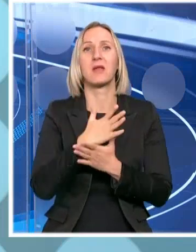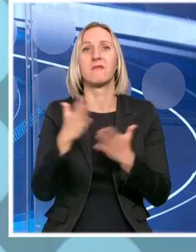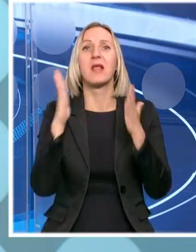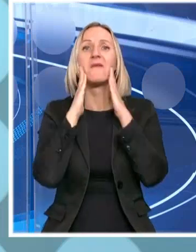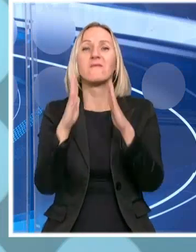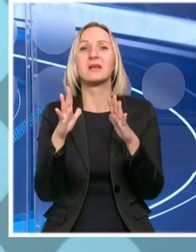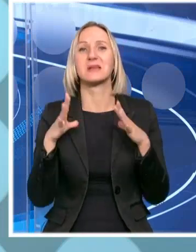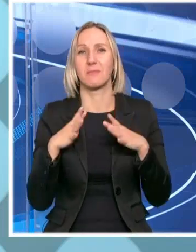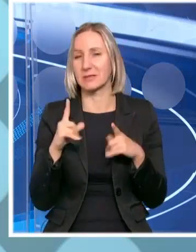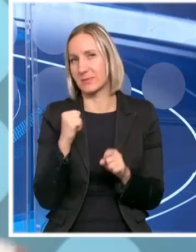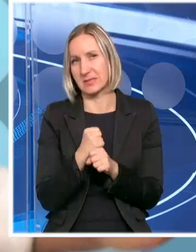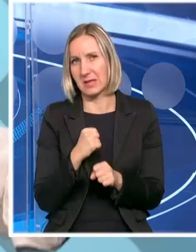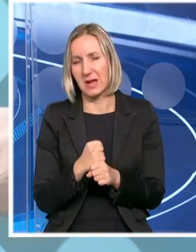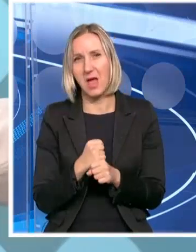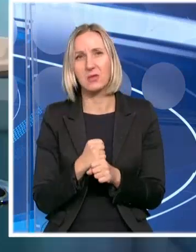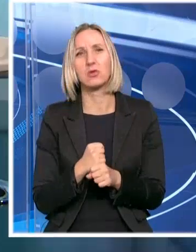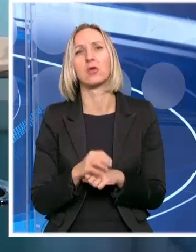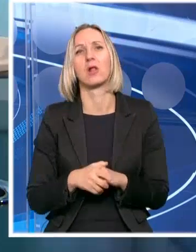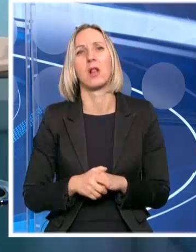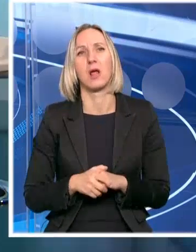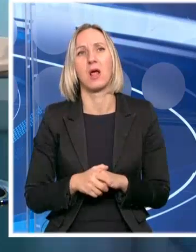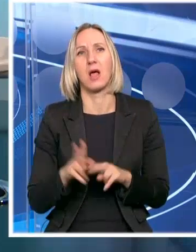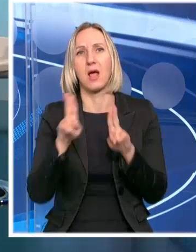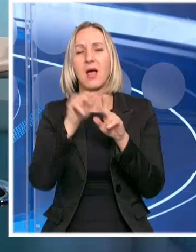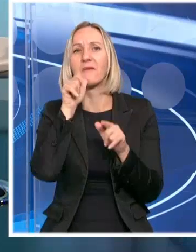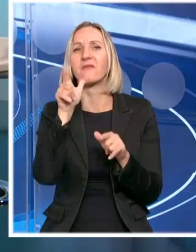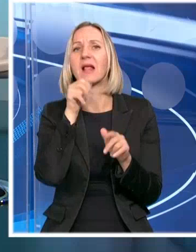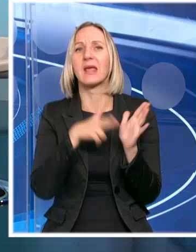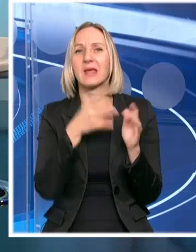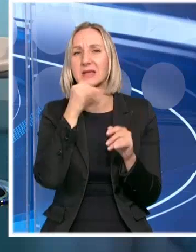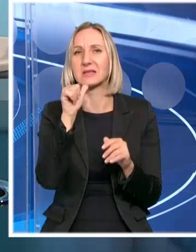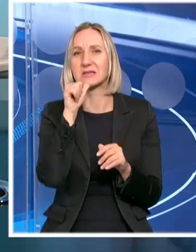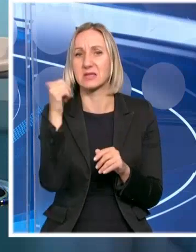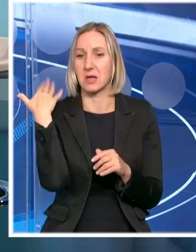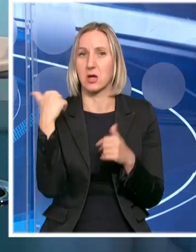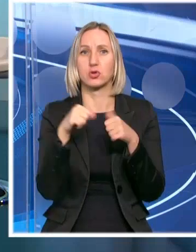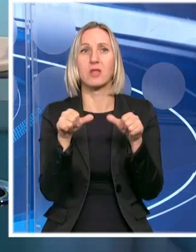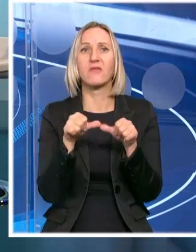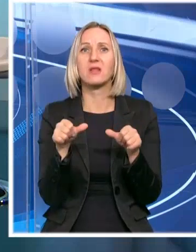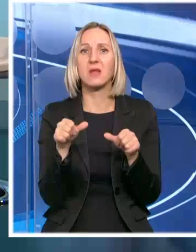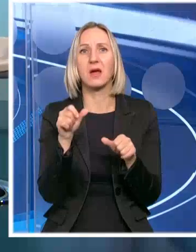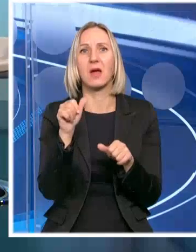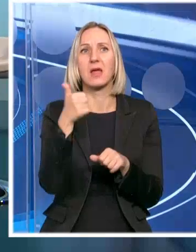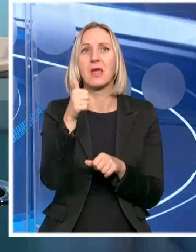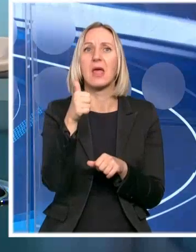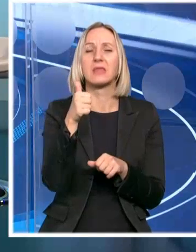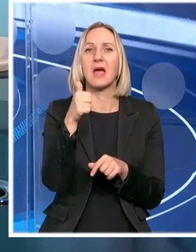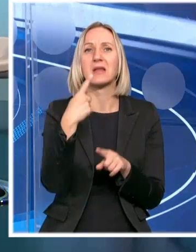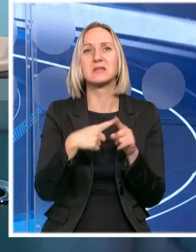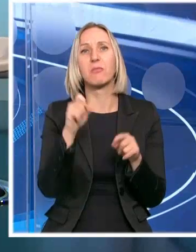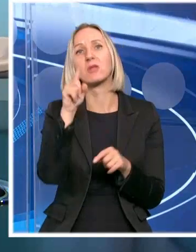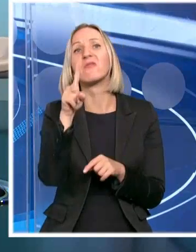nije se radila žetva. Na primjer, Ilincima ste imali pre neki dan, u četvrtak, imali 11,5-12 tona po hektaru